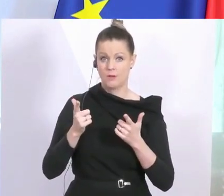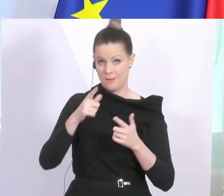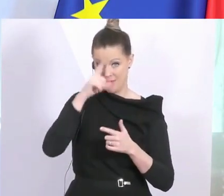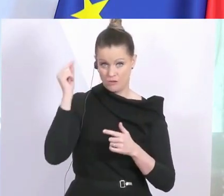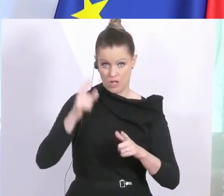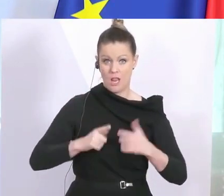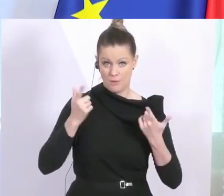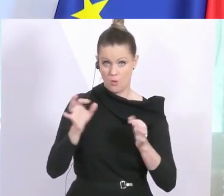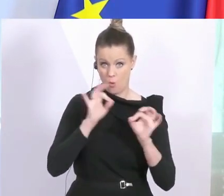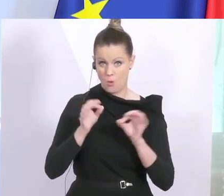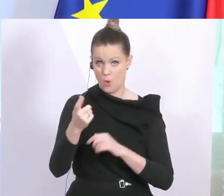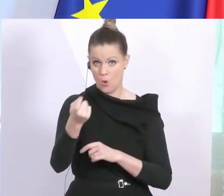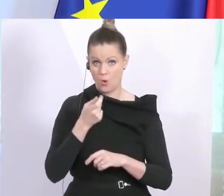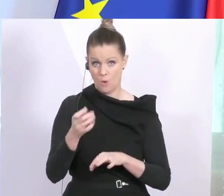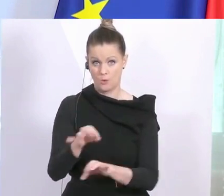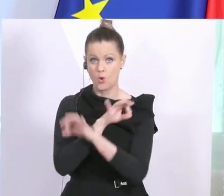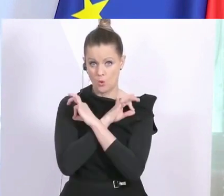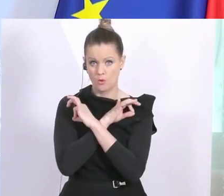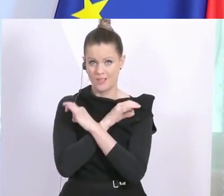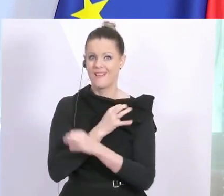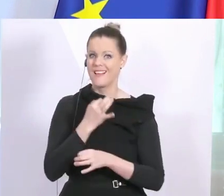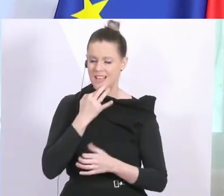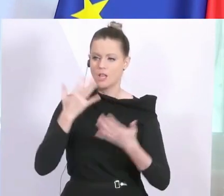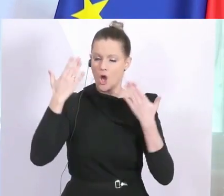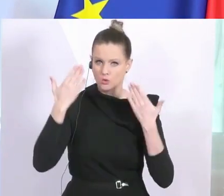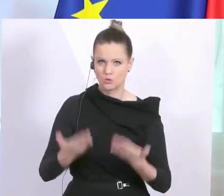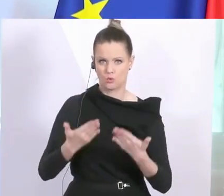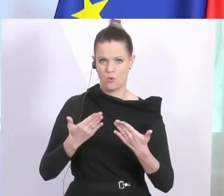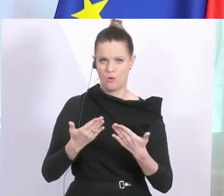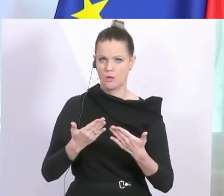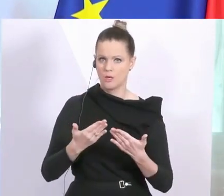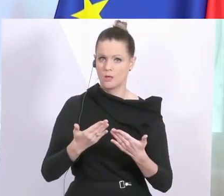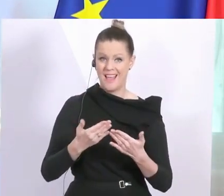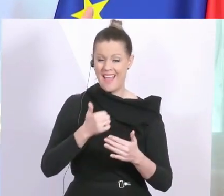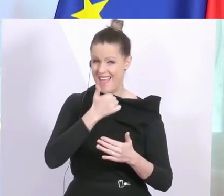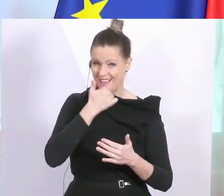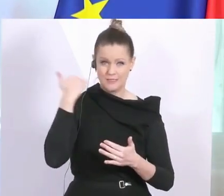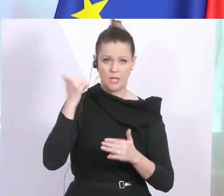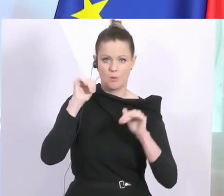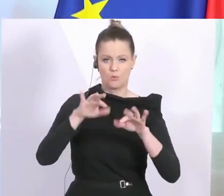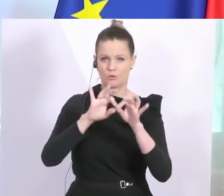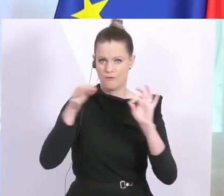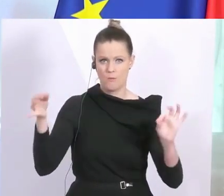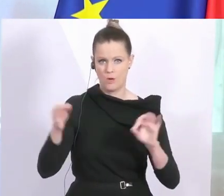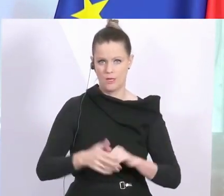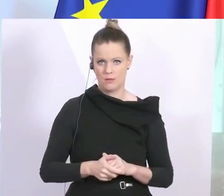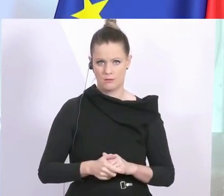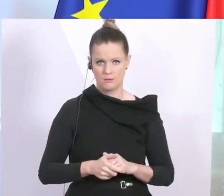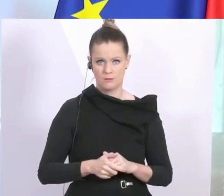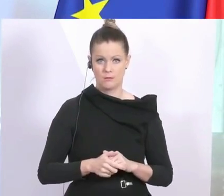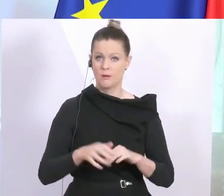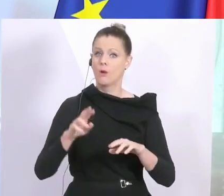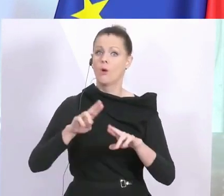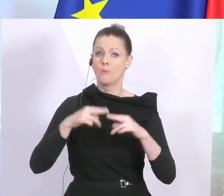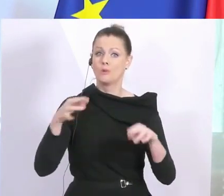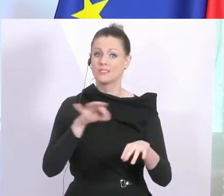können. Und man muss es genauso in dieser drastischen Art und Weise sagen, weil so wie der Bundeskanzler, der Vizekanzler und auch der Gesundheitsminister